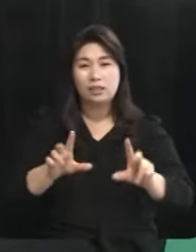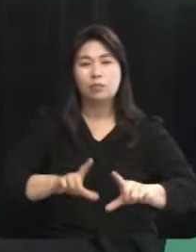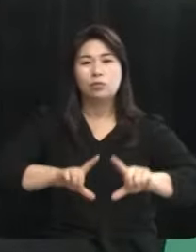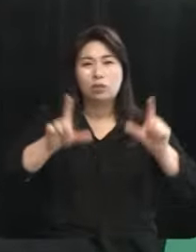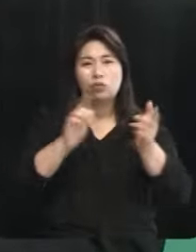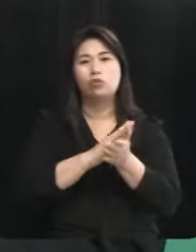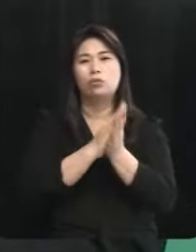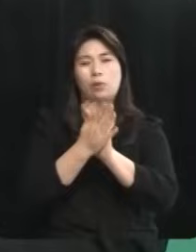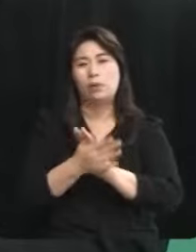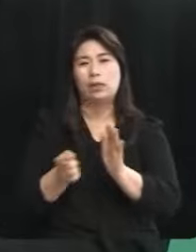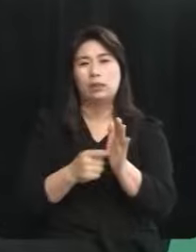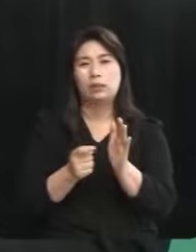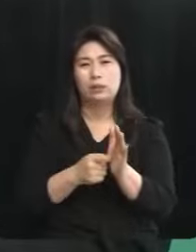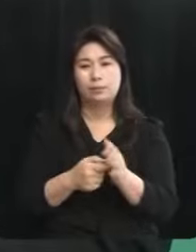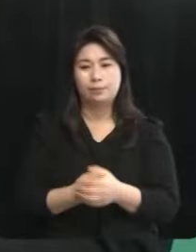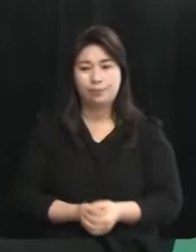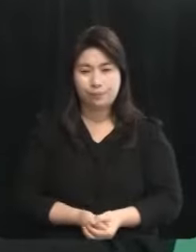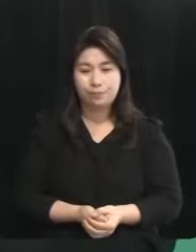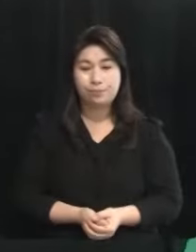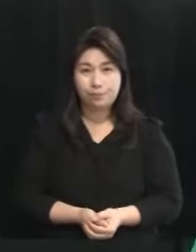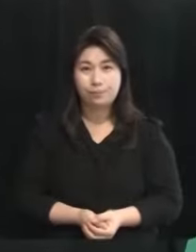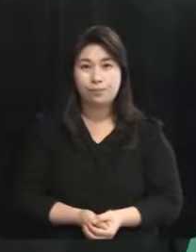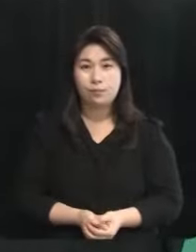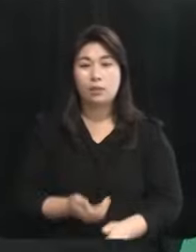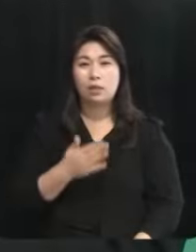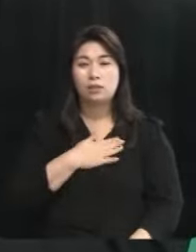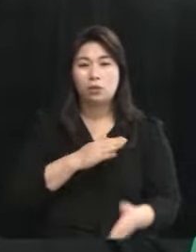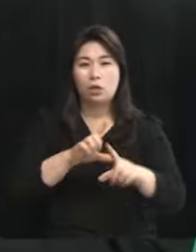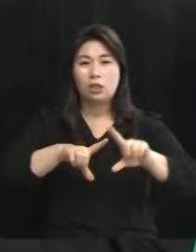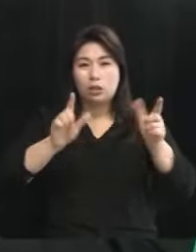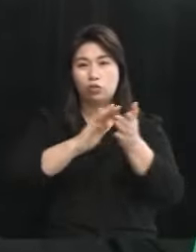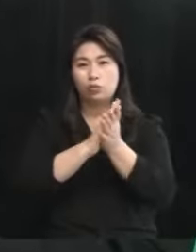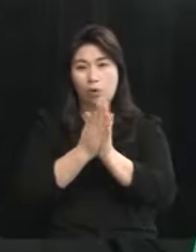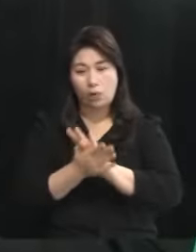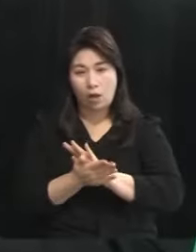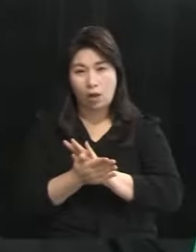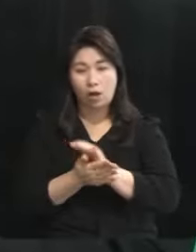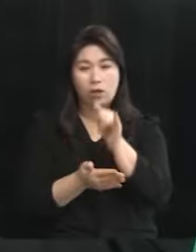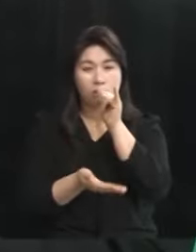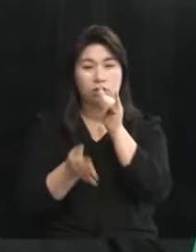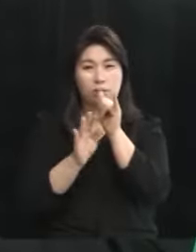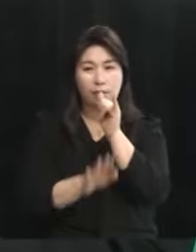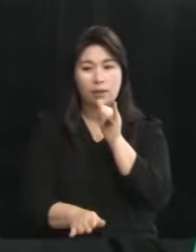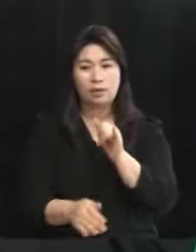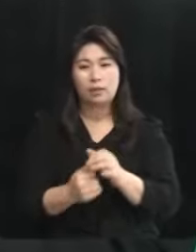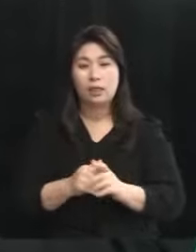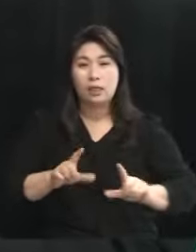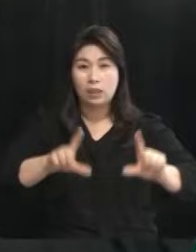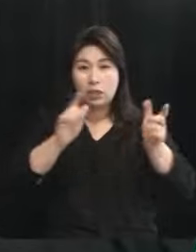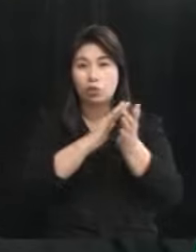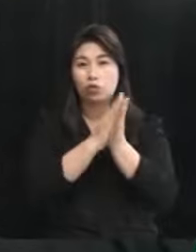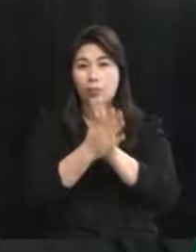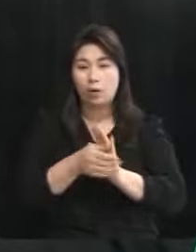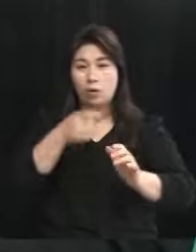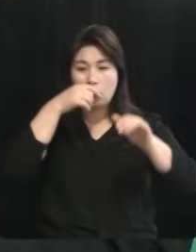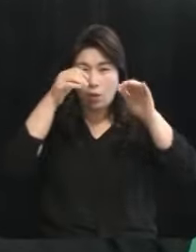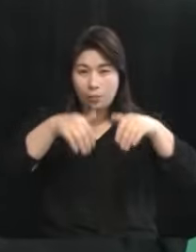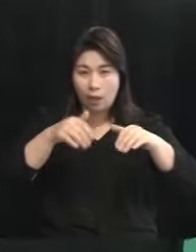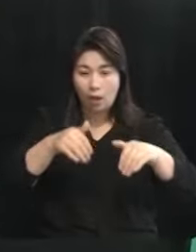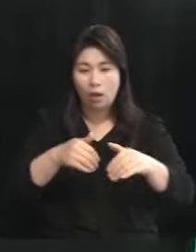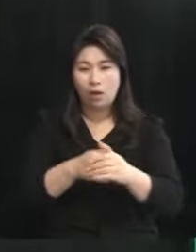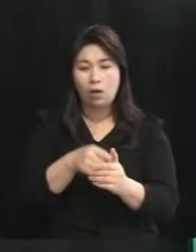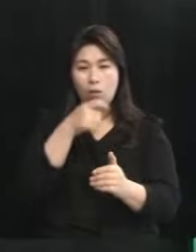심각한 시기입니다 네 저는 기후변화라고 보시는 분들도 계십니다 기후변화는 빙하가 높고